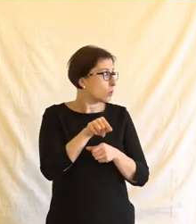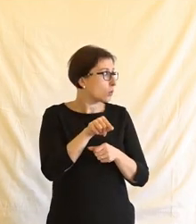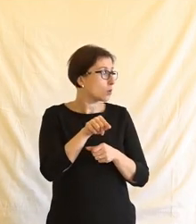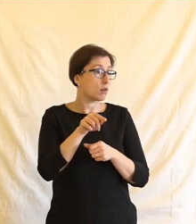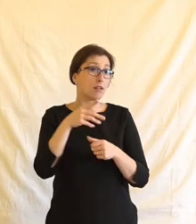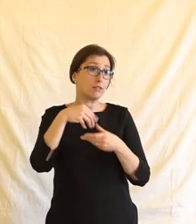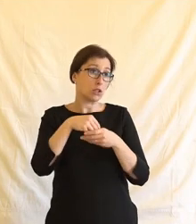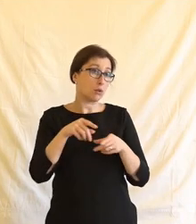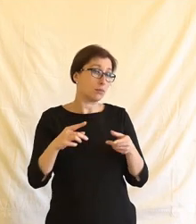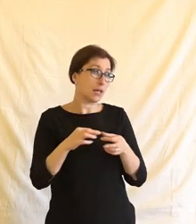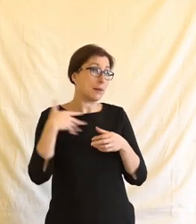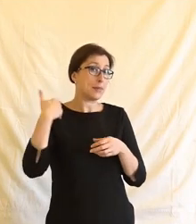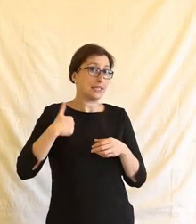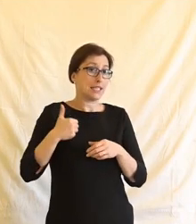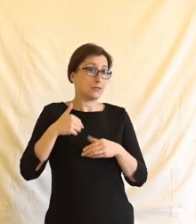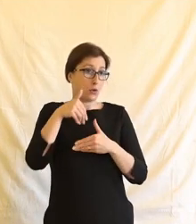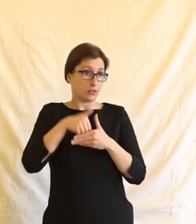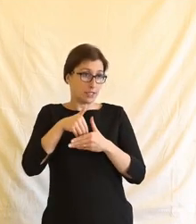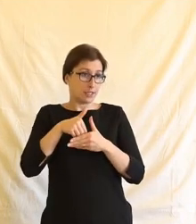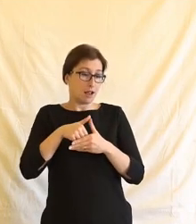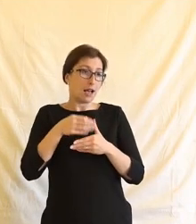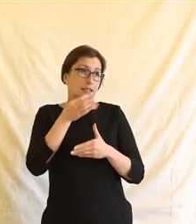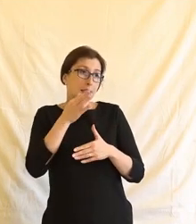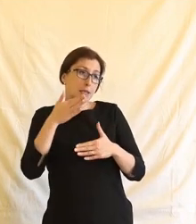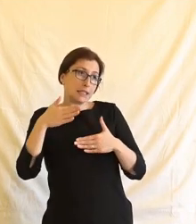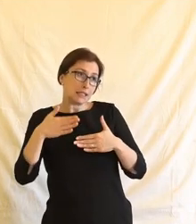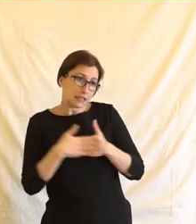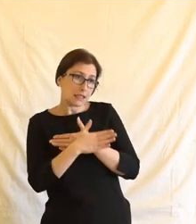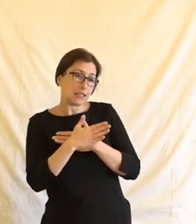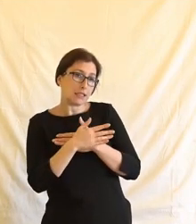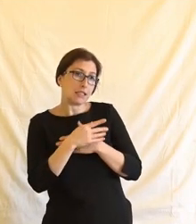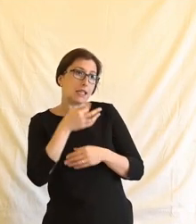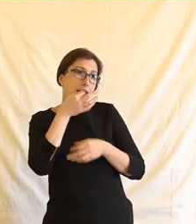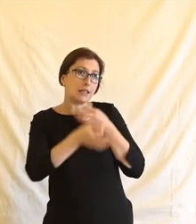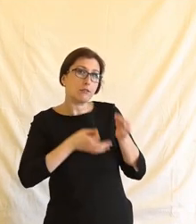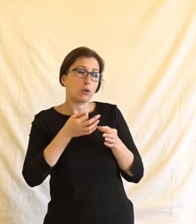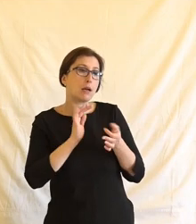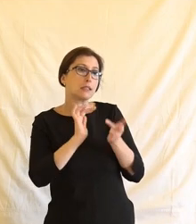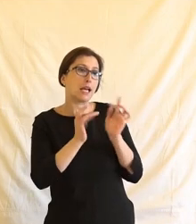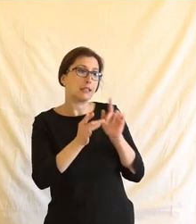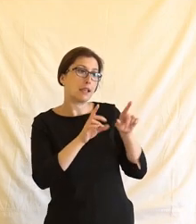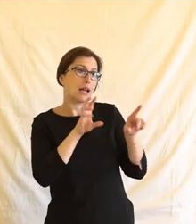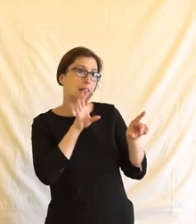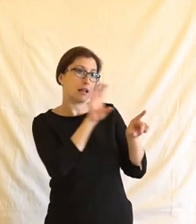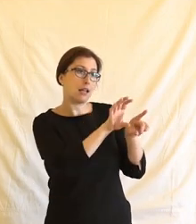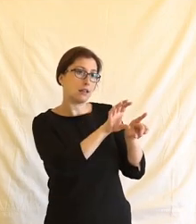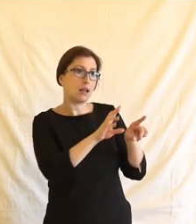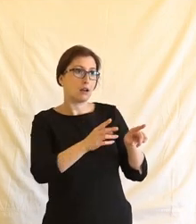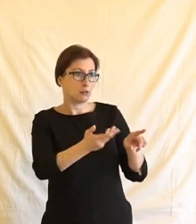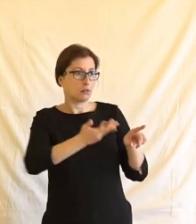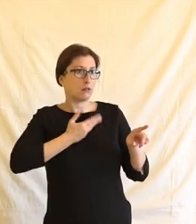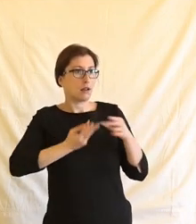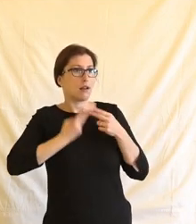princip je, že ministerstvo vnitra, když bude mít dojem, že nějaká informace někde na internetu může ohrozit národní